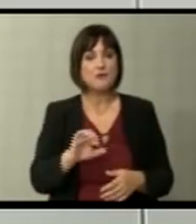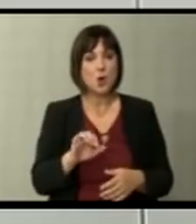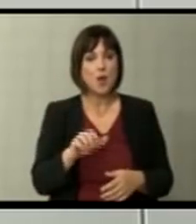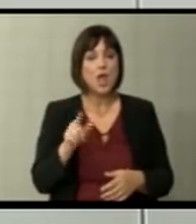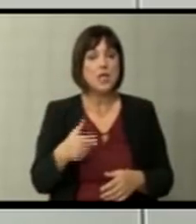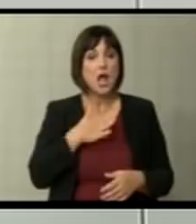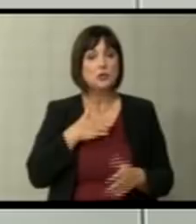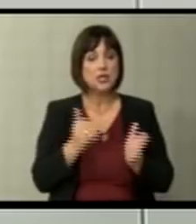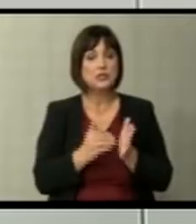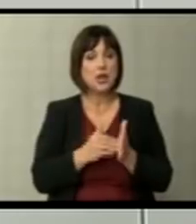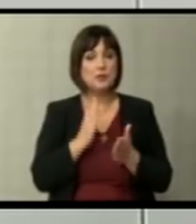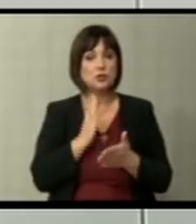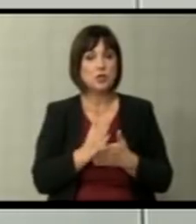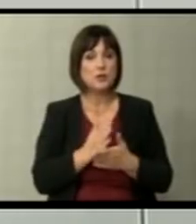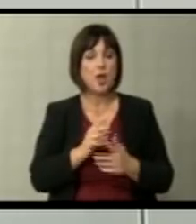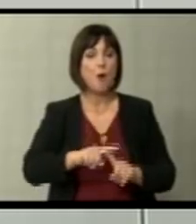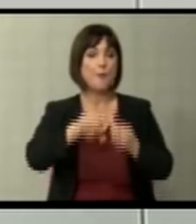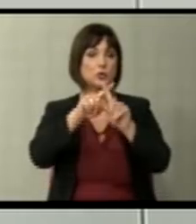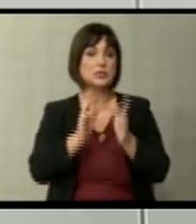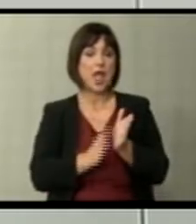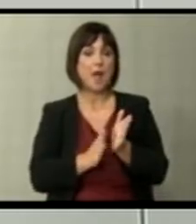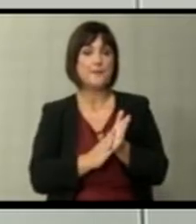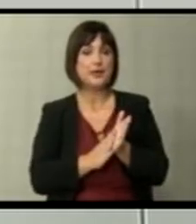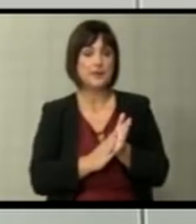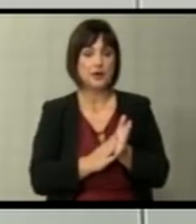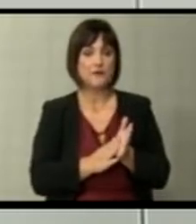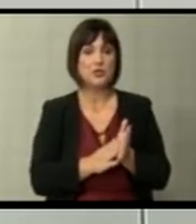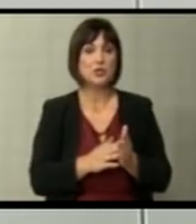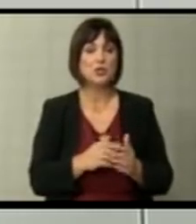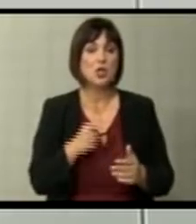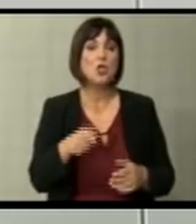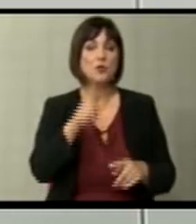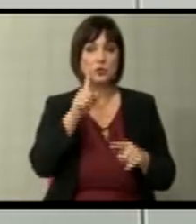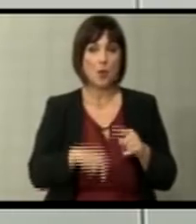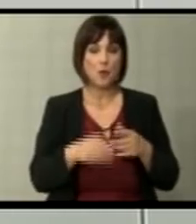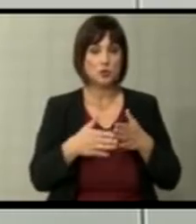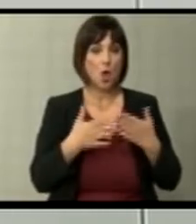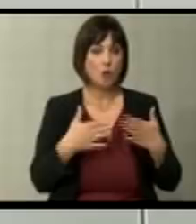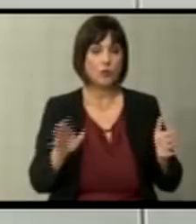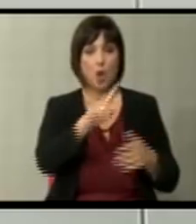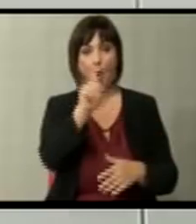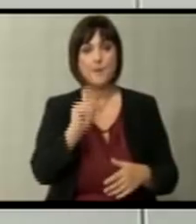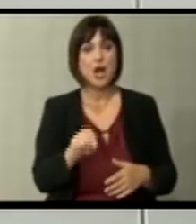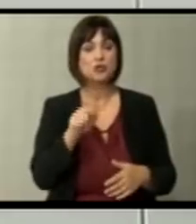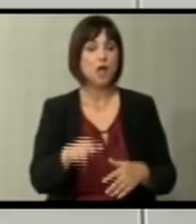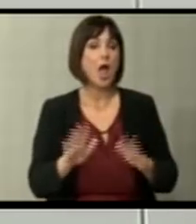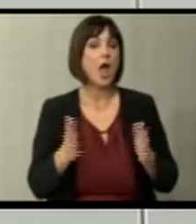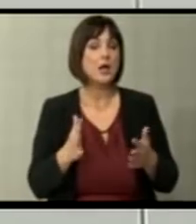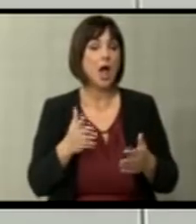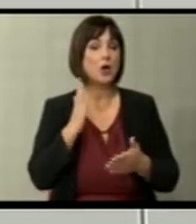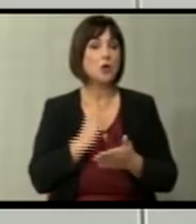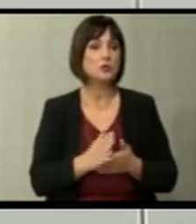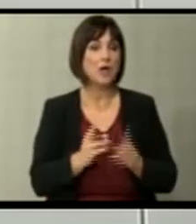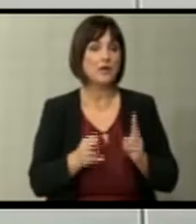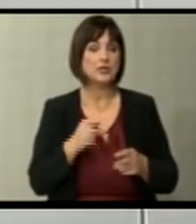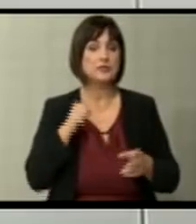И сега, ако ние требаше да видиме некој позитивен пример за условно речено последното отворено прашање, а тоа е како да се